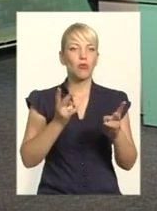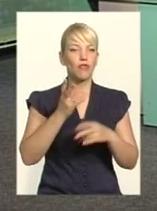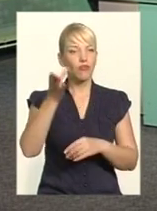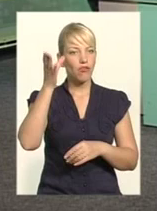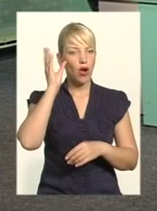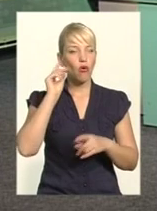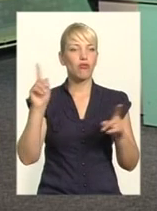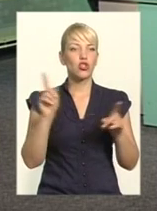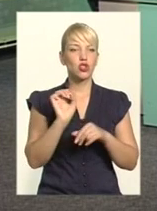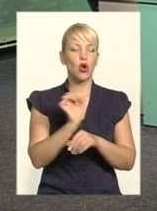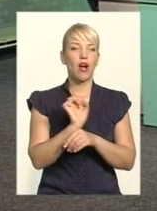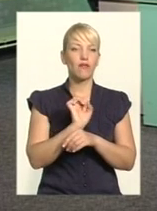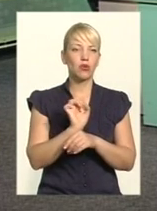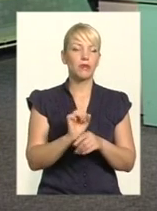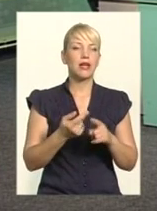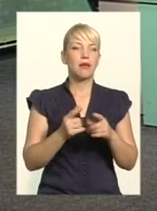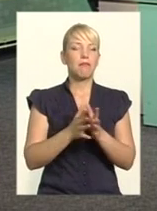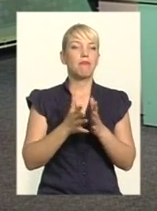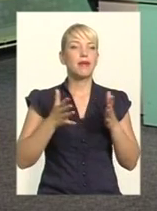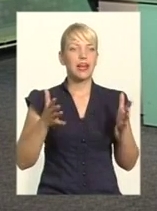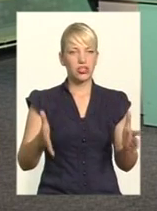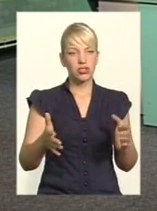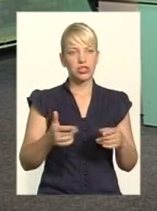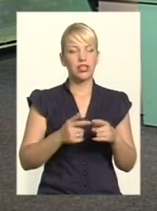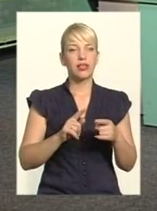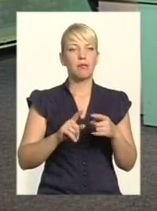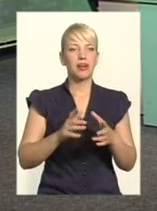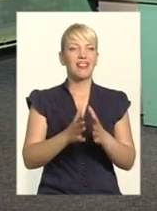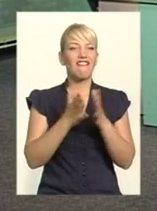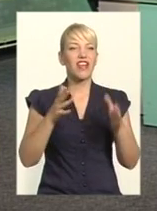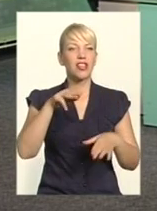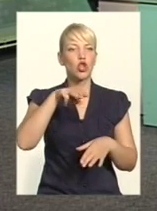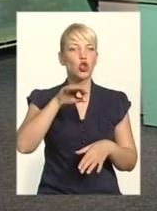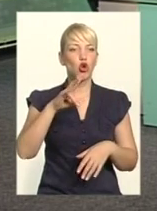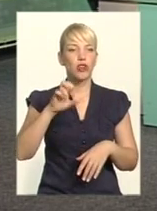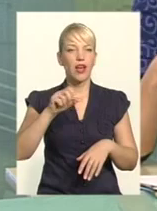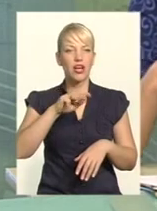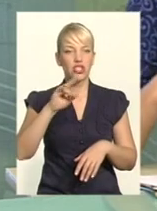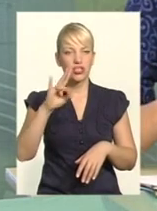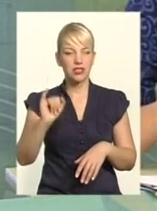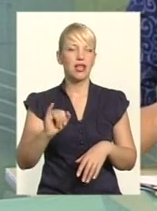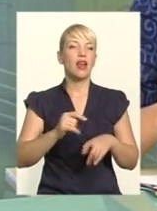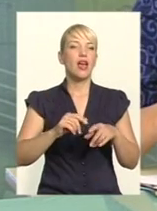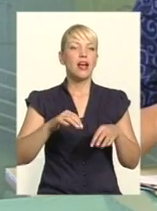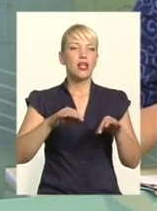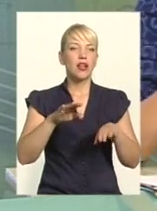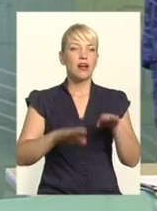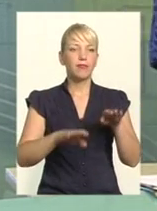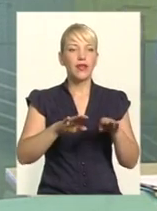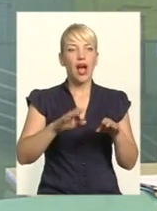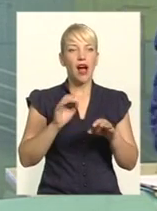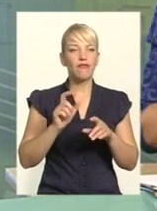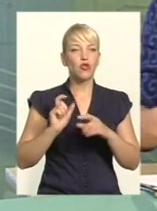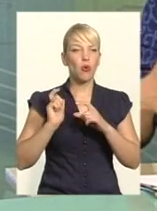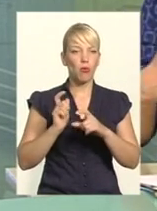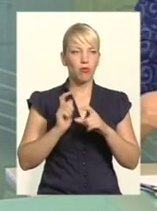автомобілів стало значно більше, великотонажних автомобілів стало значно більше, що вони мають там рухатися так, як